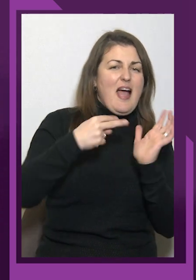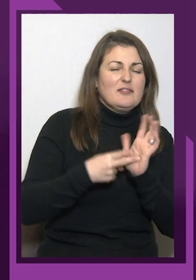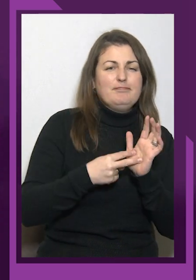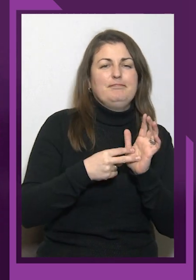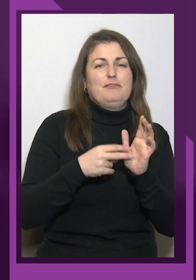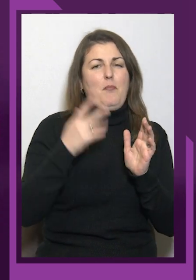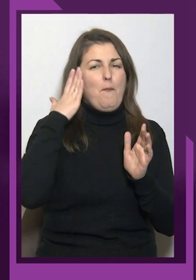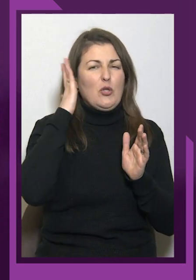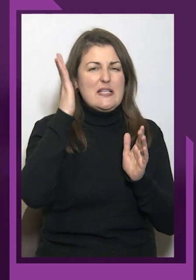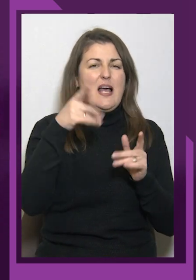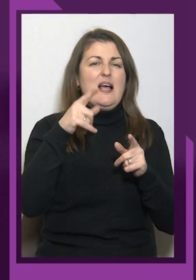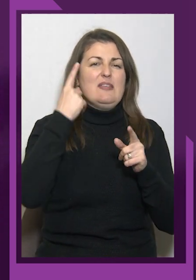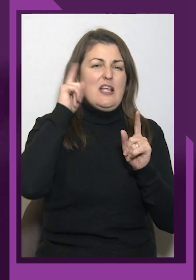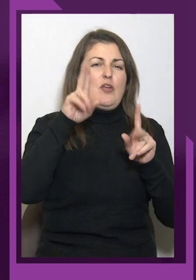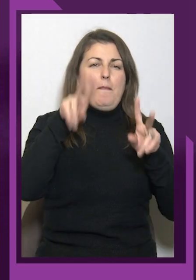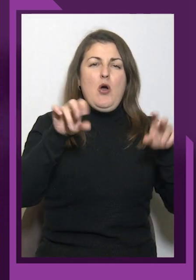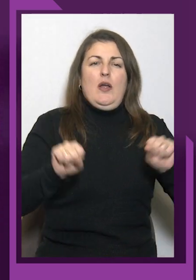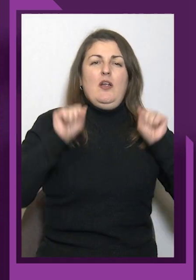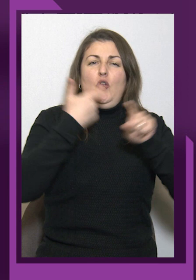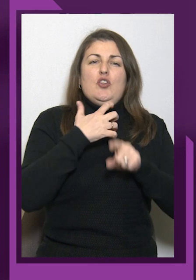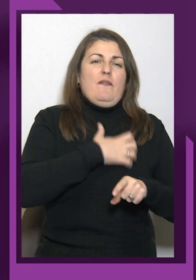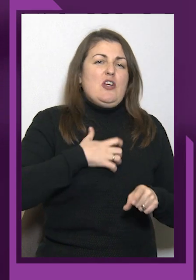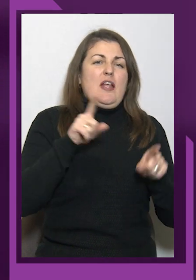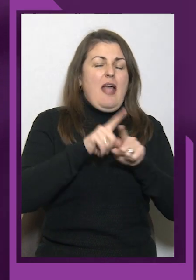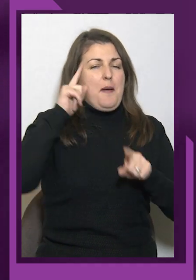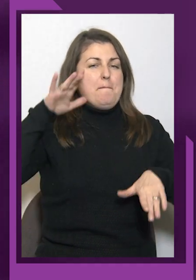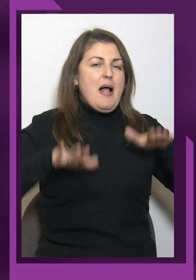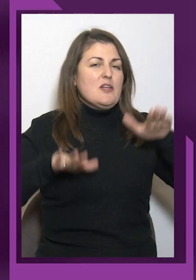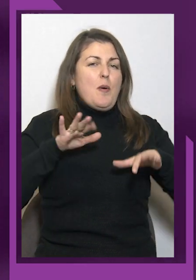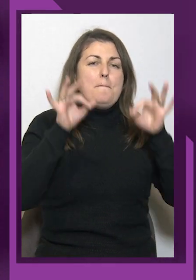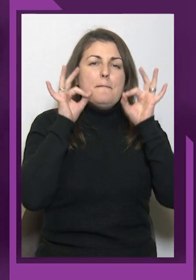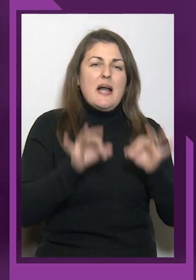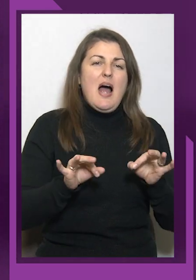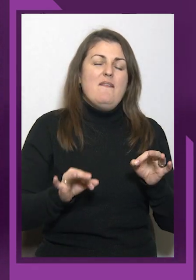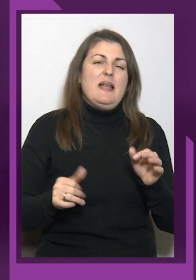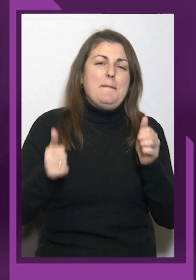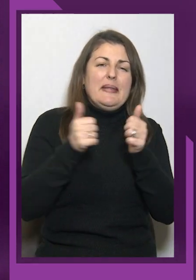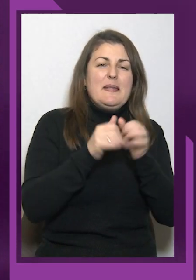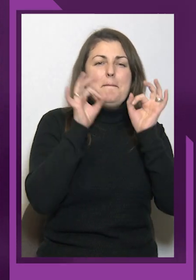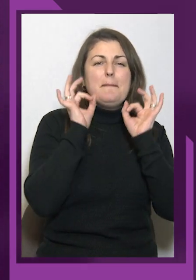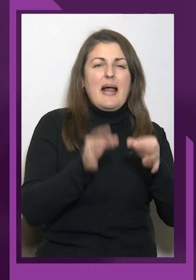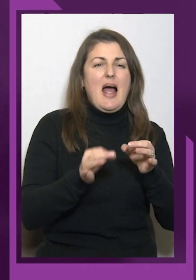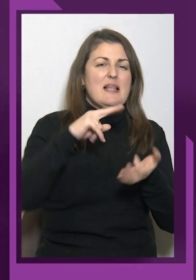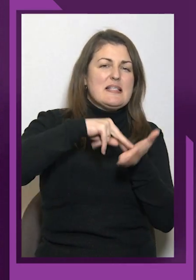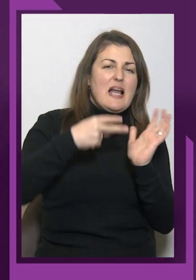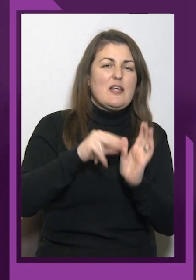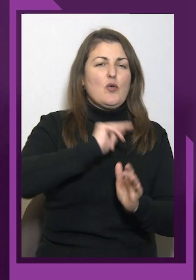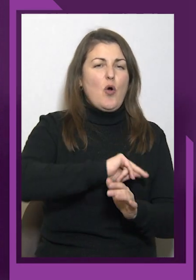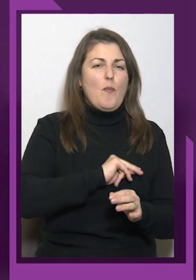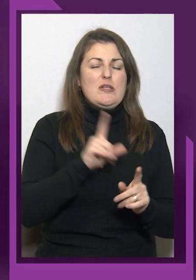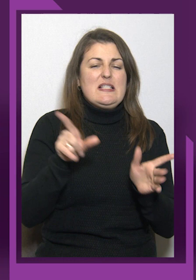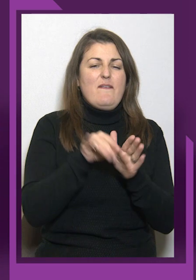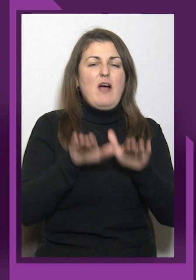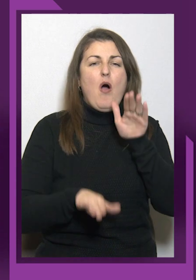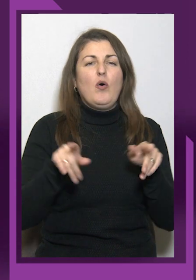балансувати правильний підхід, правильна стратегія роботи з вагою, так, яку буде підіймати атлет. І в той же